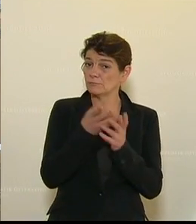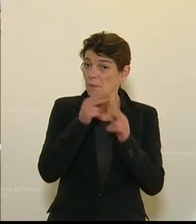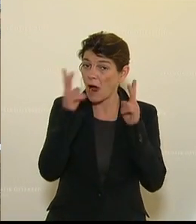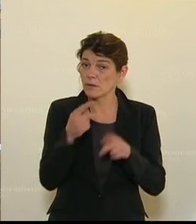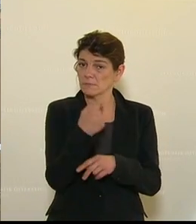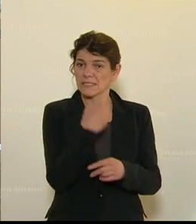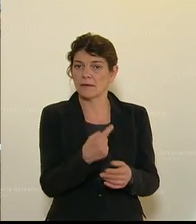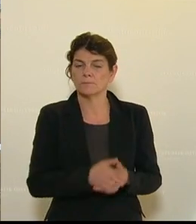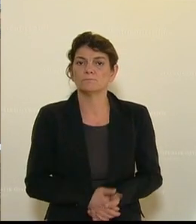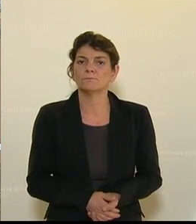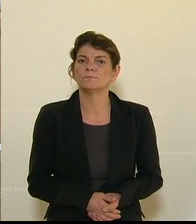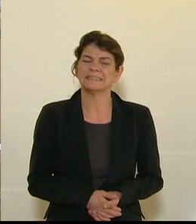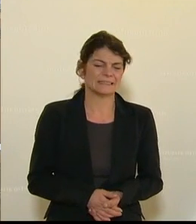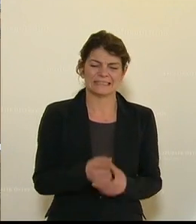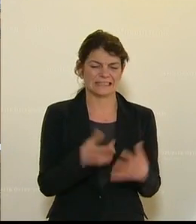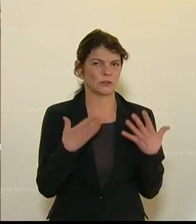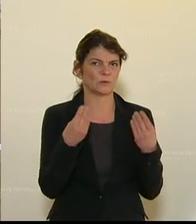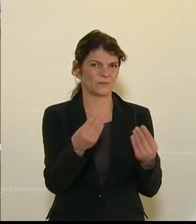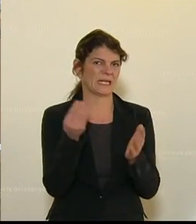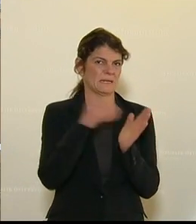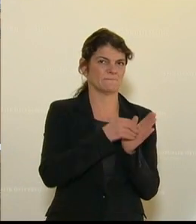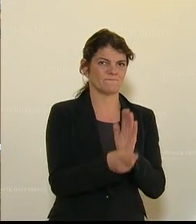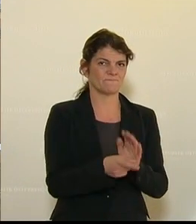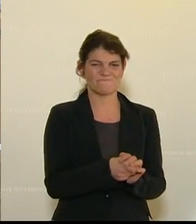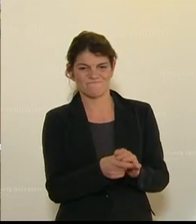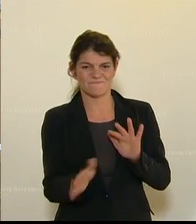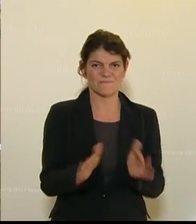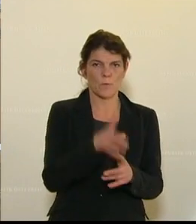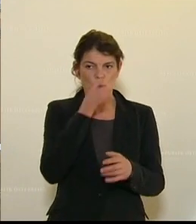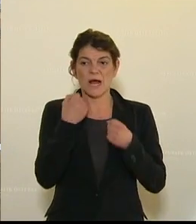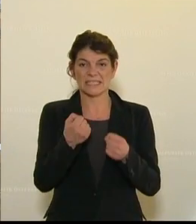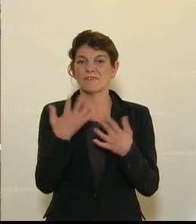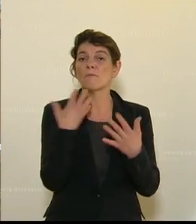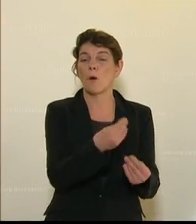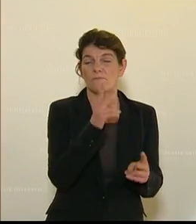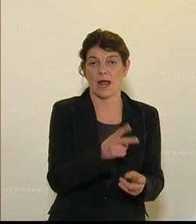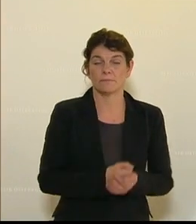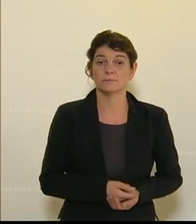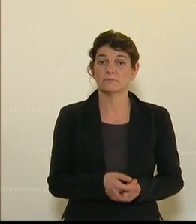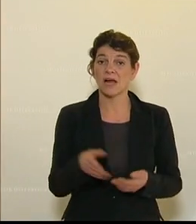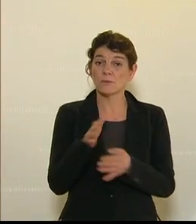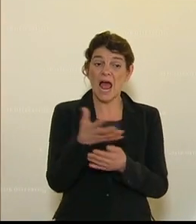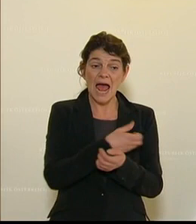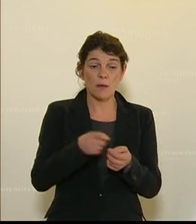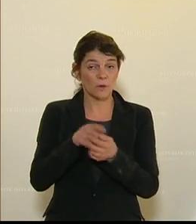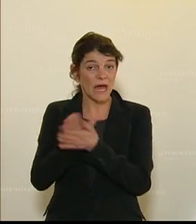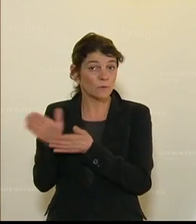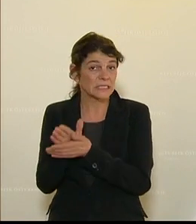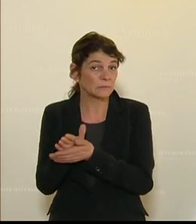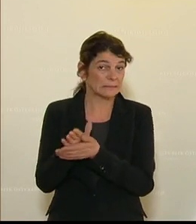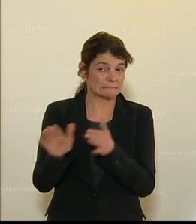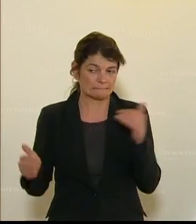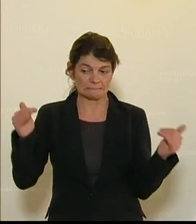dass diese zu positiv sind oder zumindest mit starker Unsicherheit bezeichnet sind. Also zwischen Einnahmen und Ausgaben